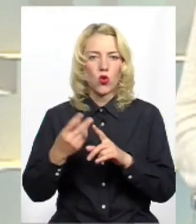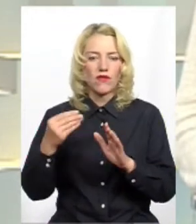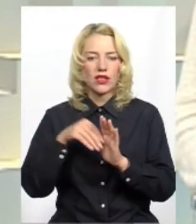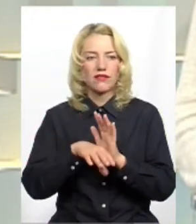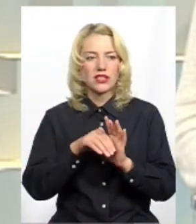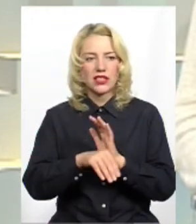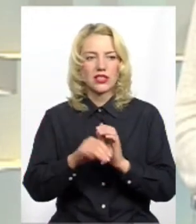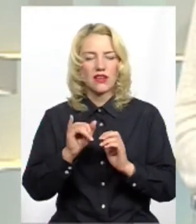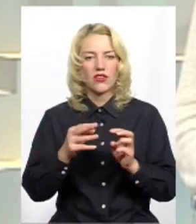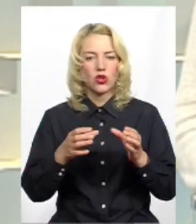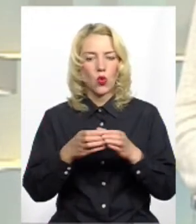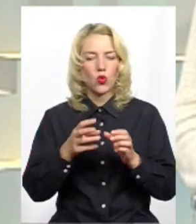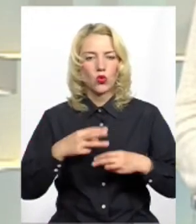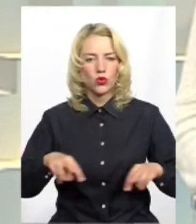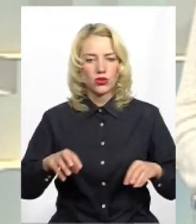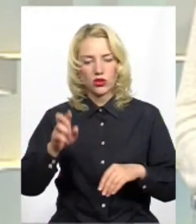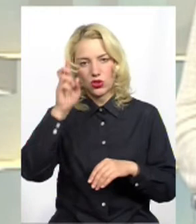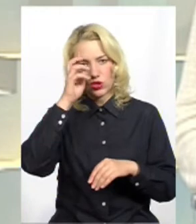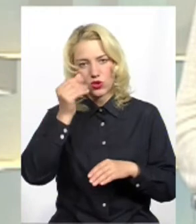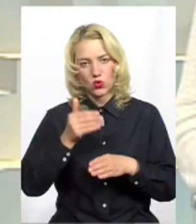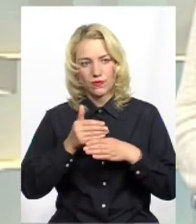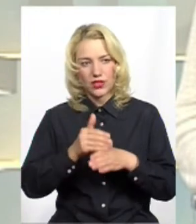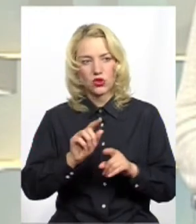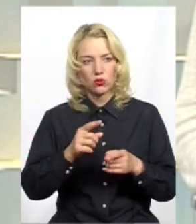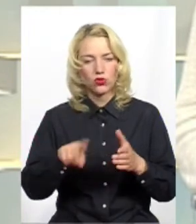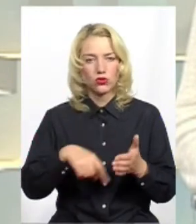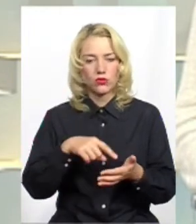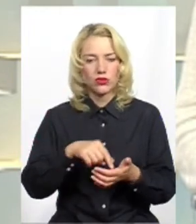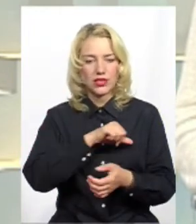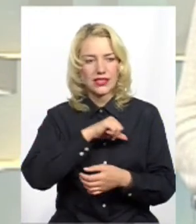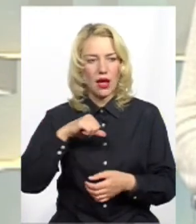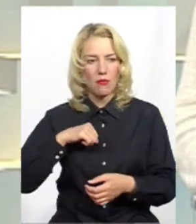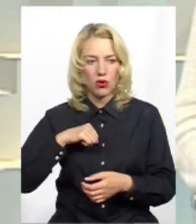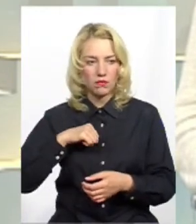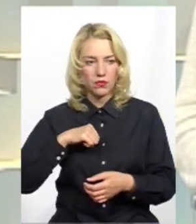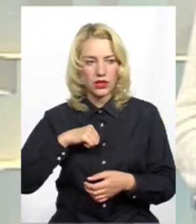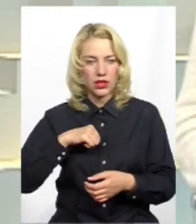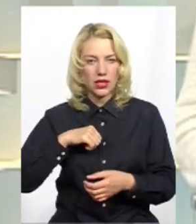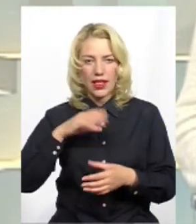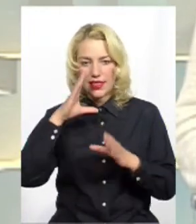уряду, державних субвенцій, бо місто саме не в змозі буде